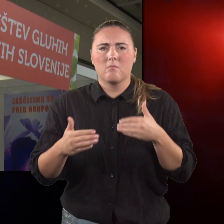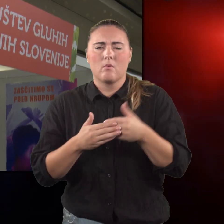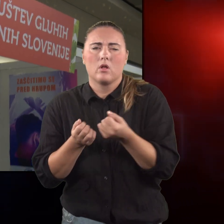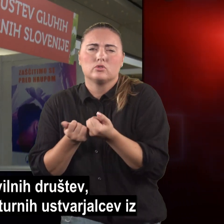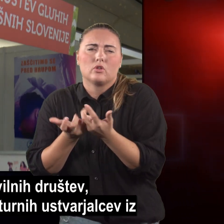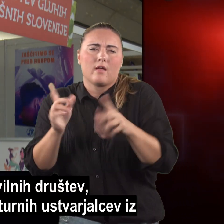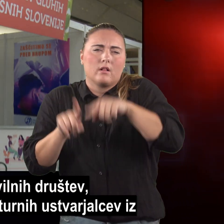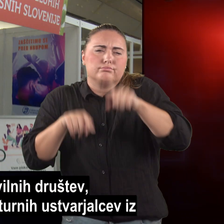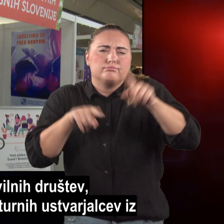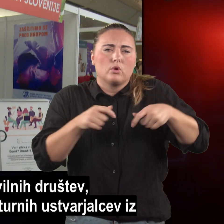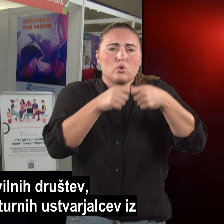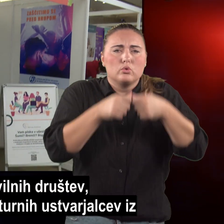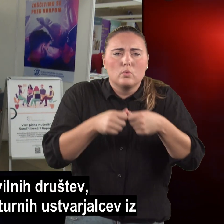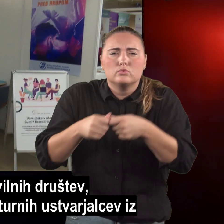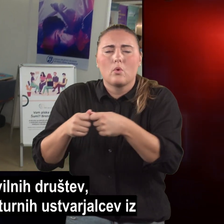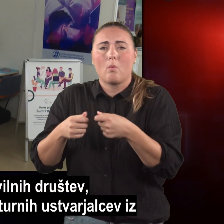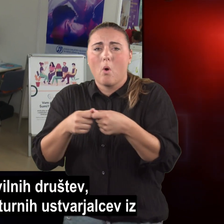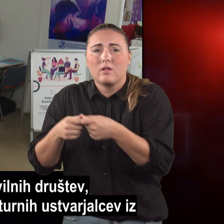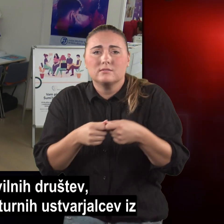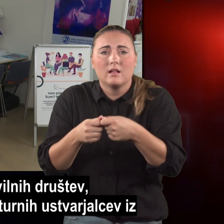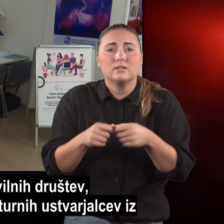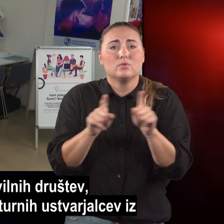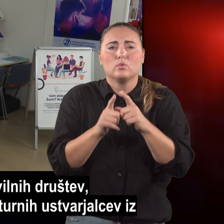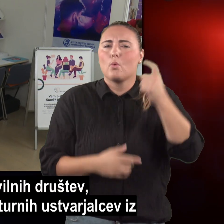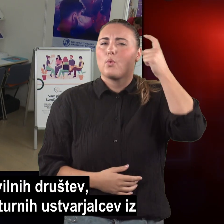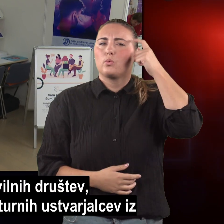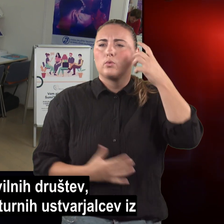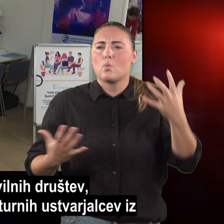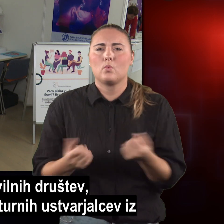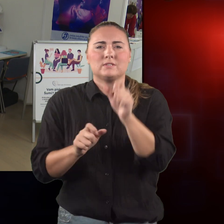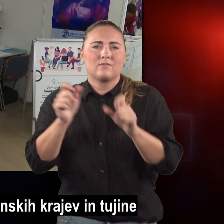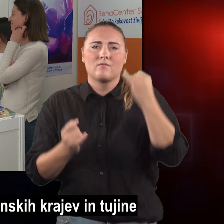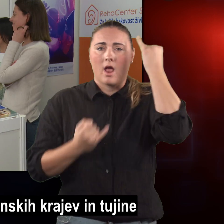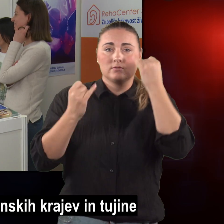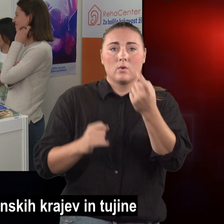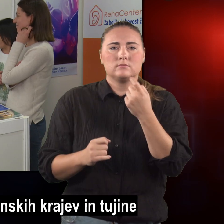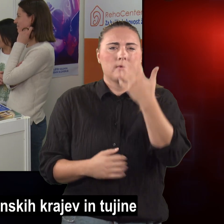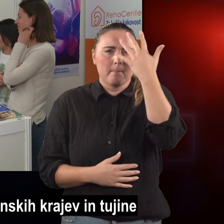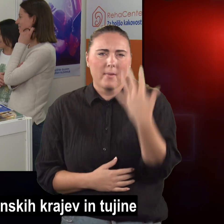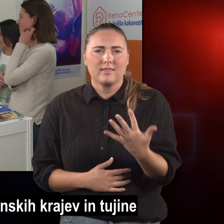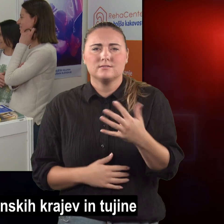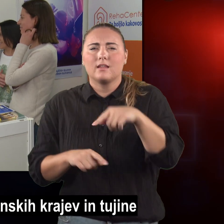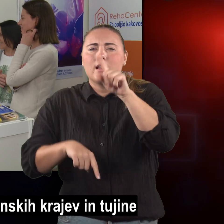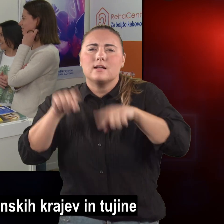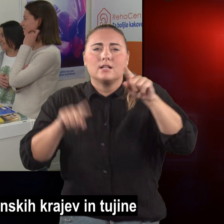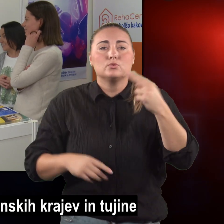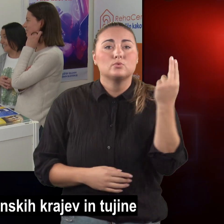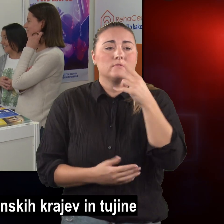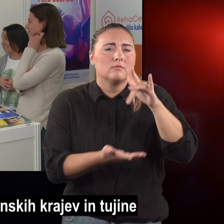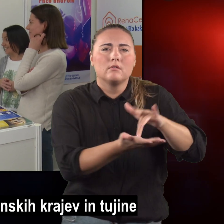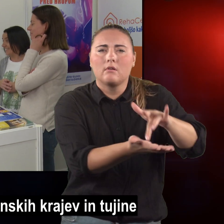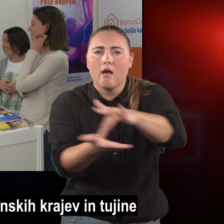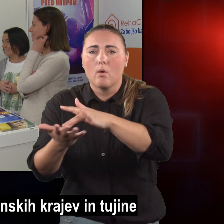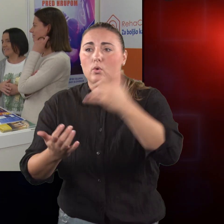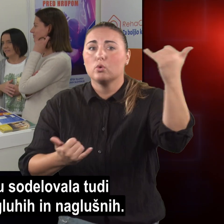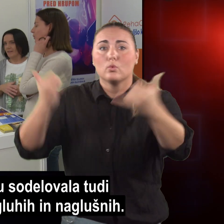Poleg številnih društev, organizacij in kulturnih ustvarjavcev iz 50 različnih slovenskih krajev